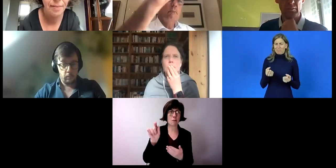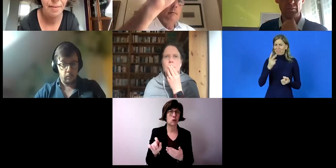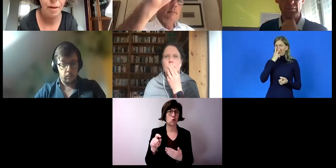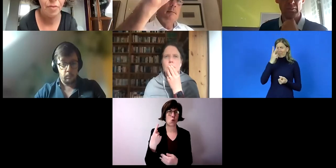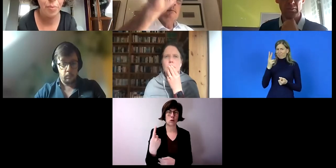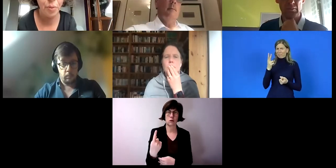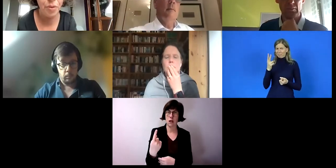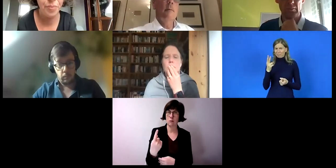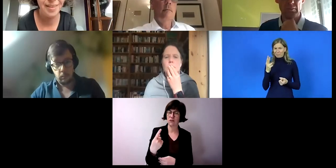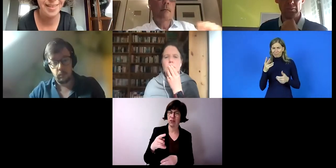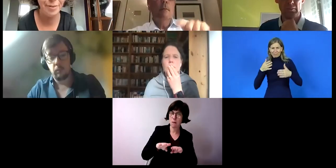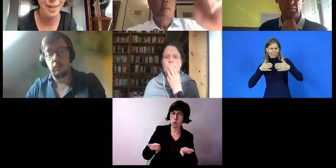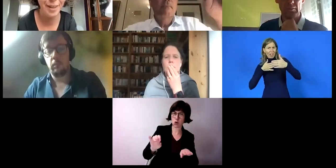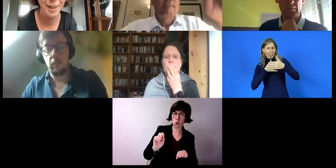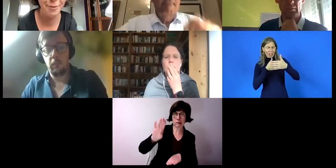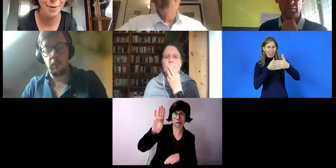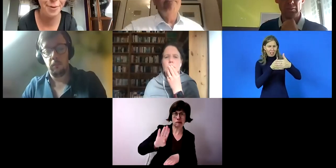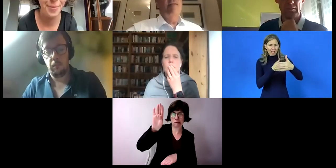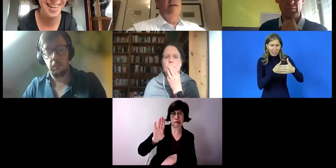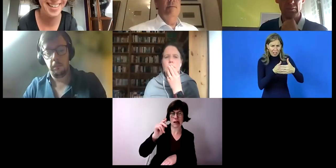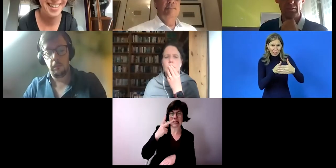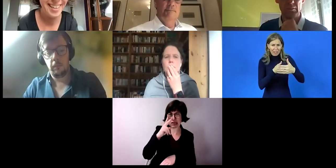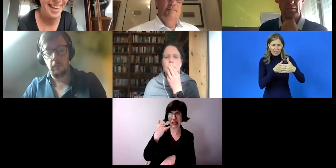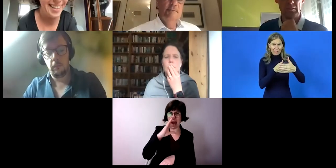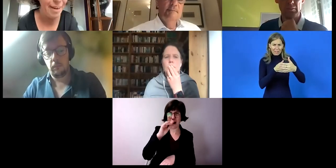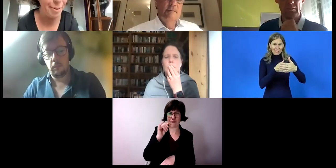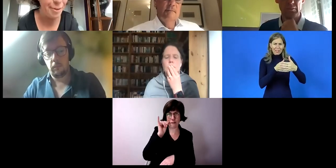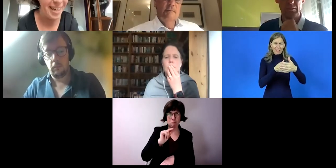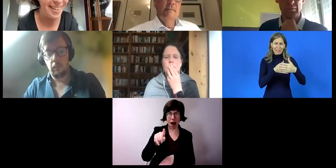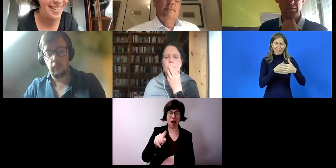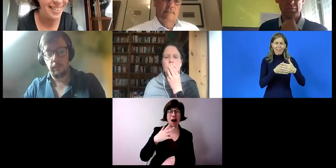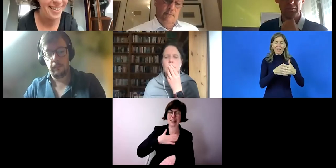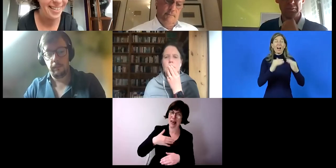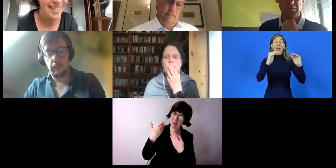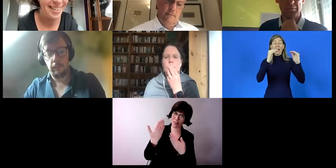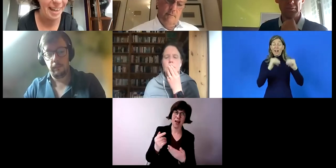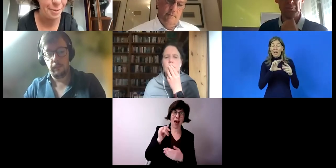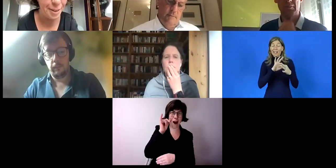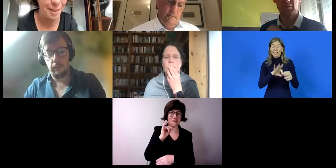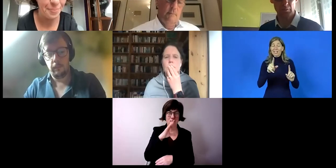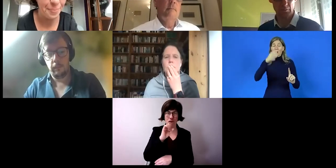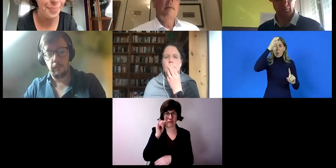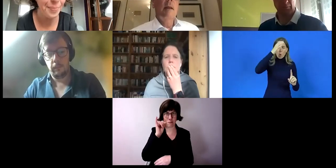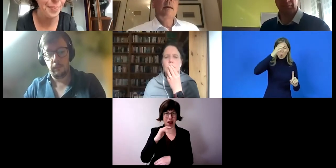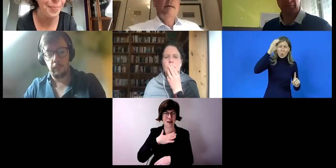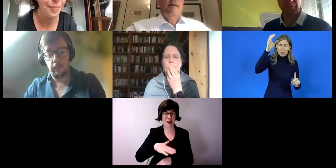der auf dem Podium, ich sehe den Finger von Herrn Wolfmeier, gerne Herr Wolfmeier, Ihre Antwort.